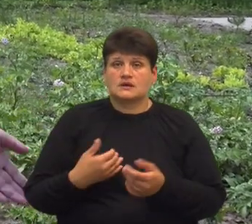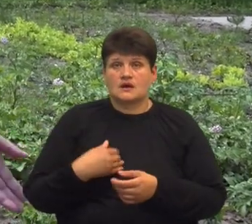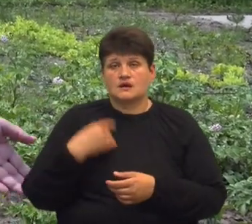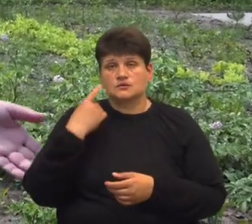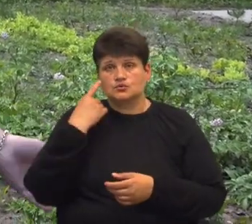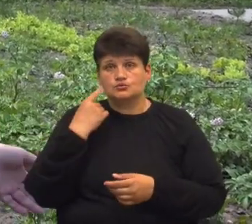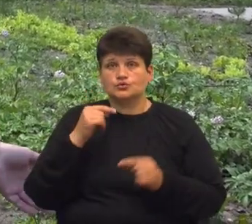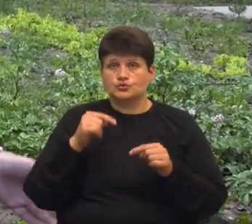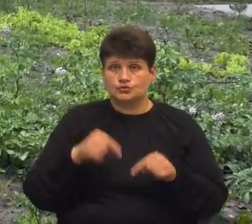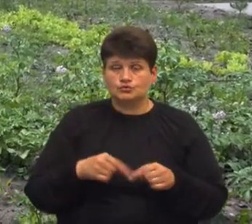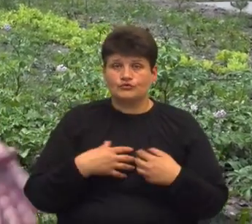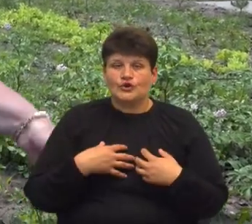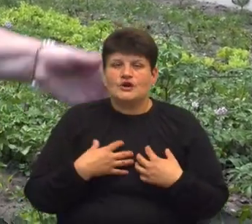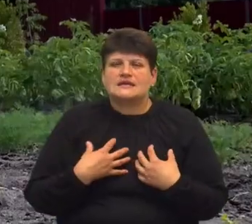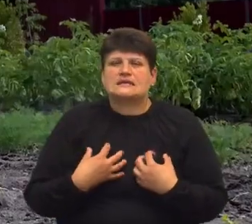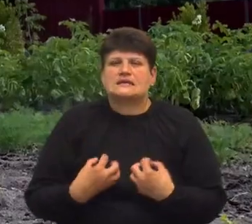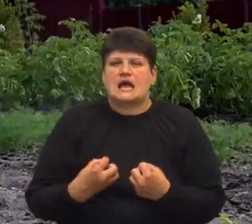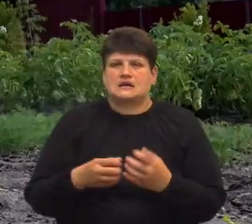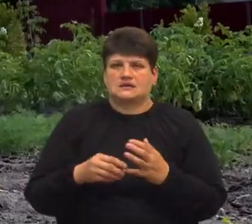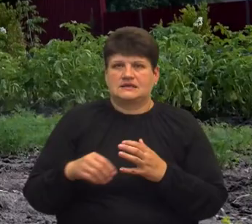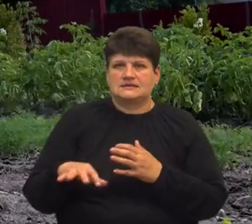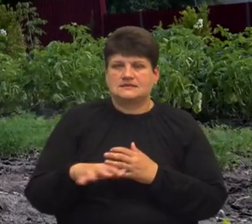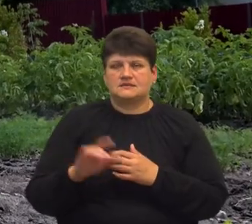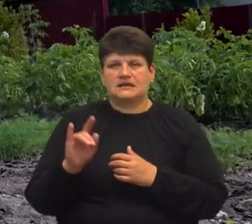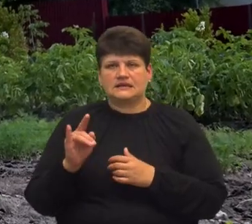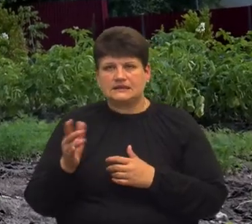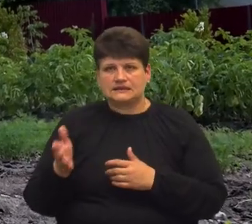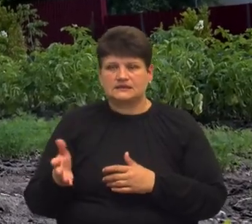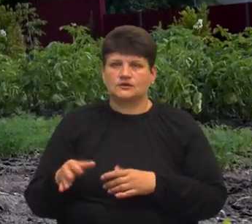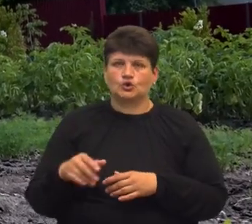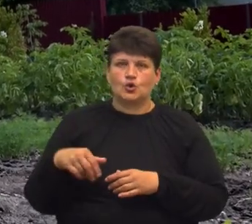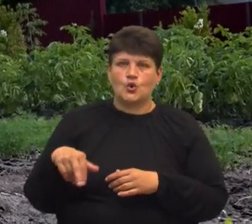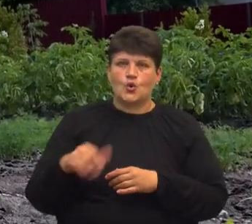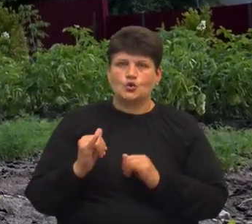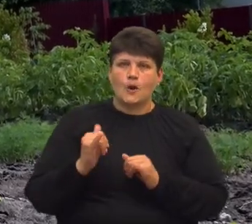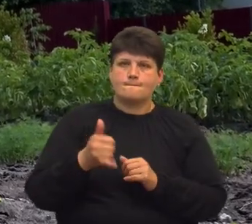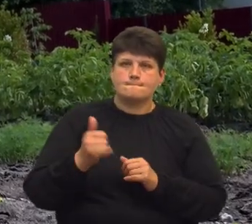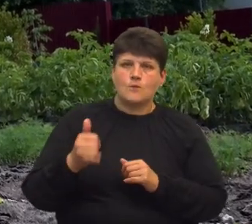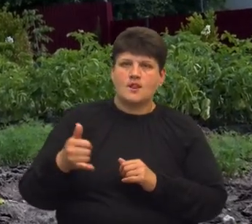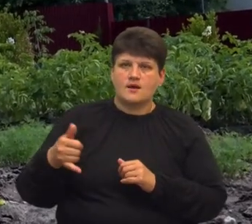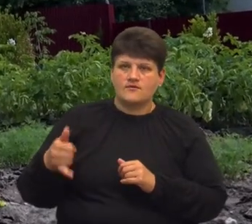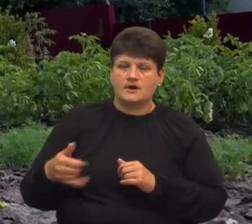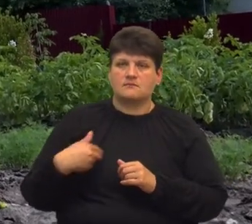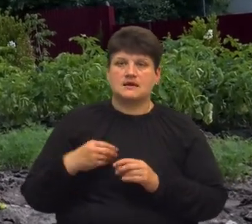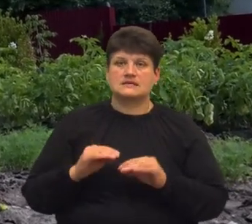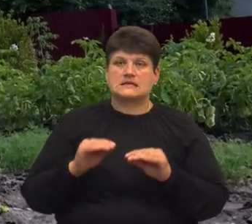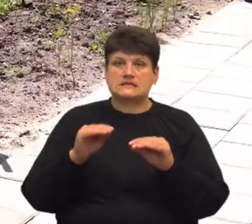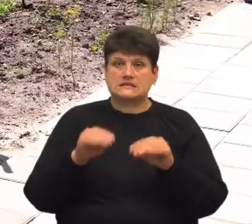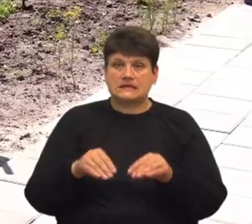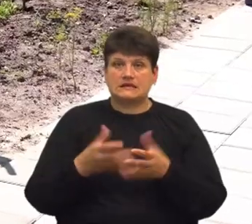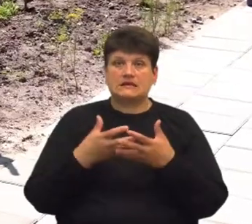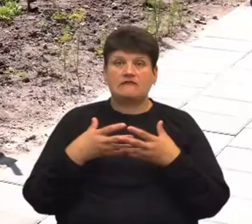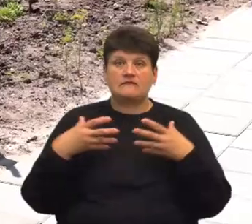і тут воно тягне до землі, і мене, і дитина ходить із поливалочкою. Ми заселилися навесні,